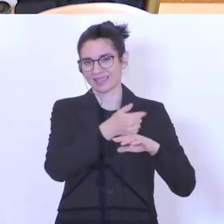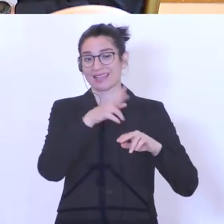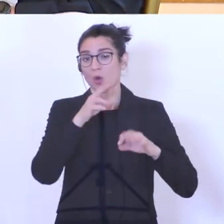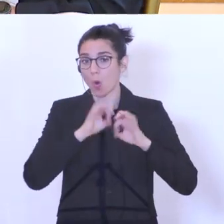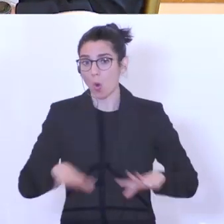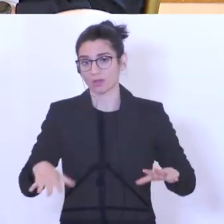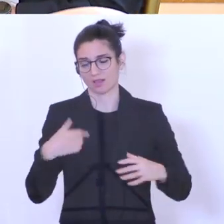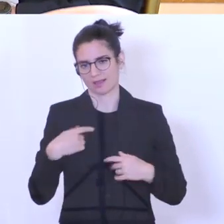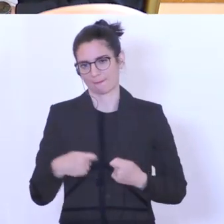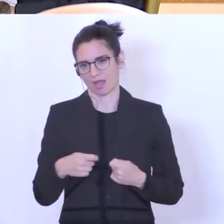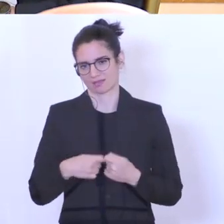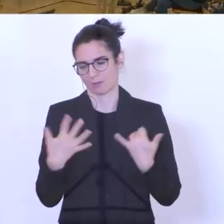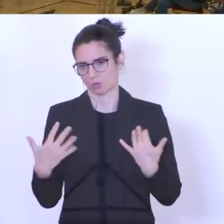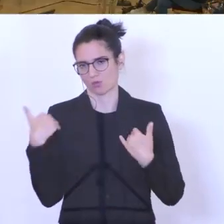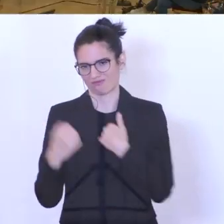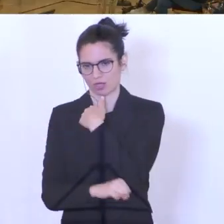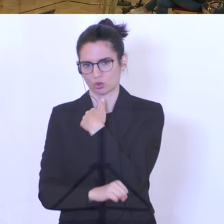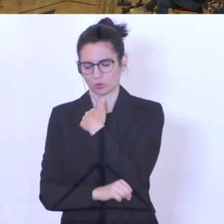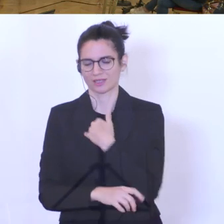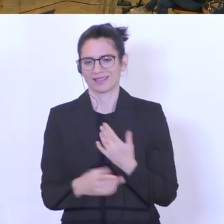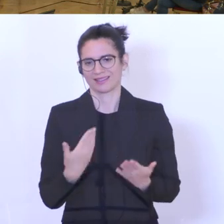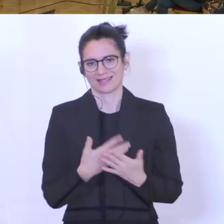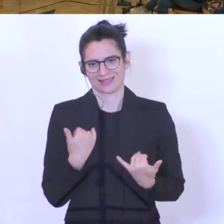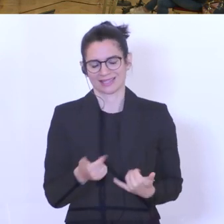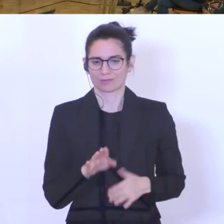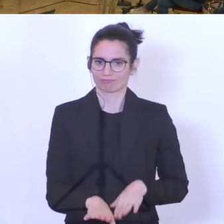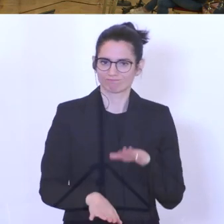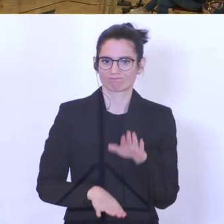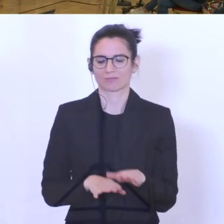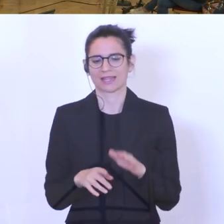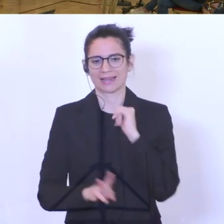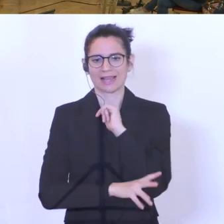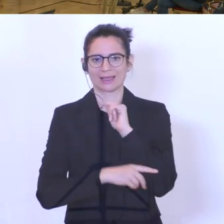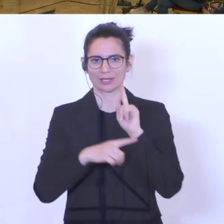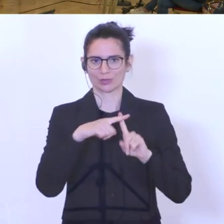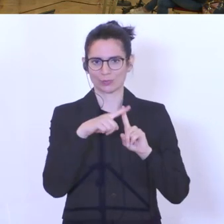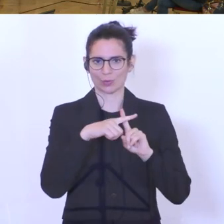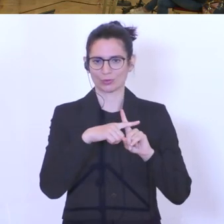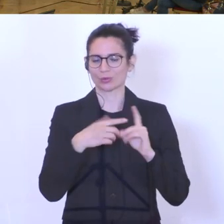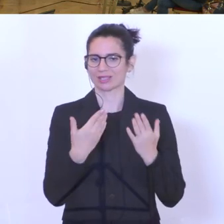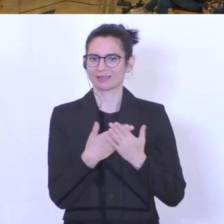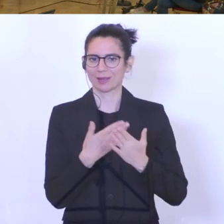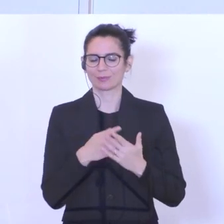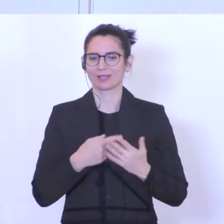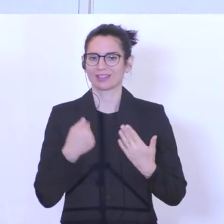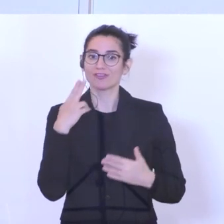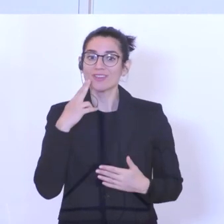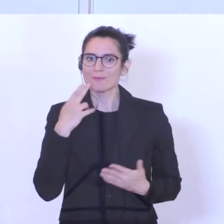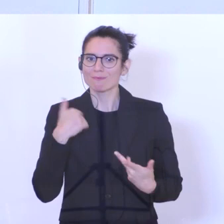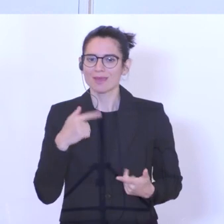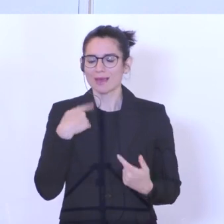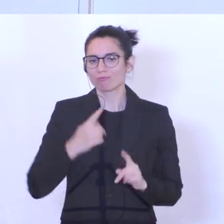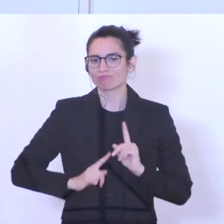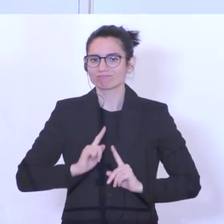setzen, das hat die Studie so ergeben und darum ist der erste Schritt dieser Lehrlingsbonus, damit die Unternehmen angeregt werden, die